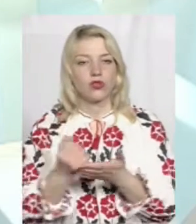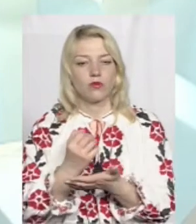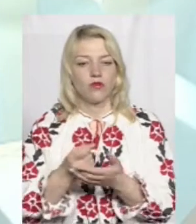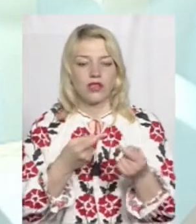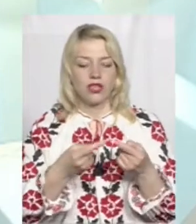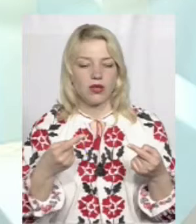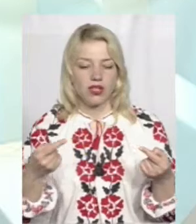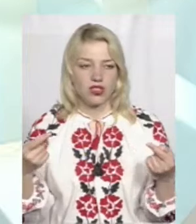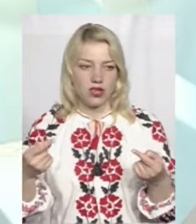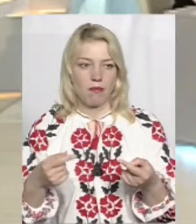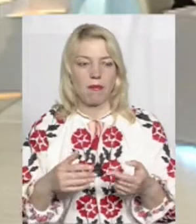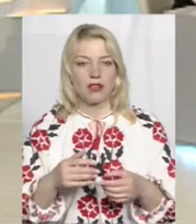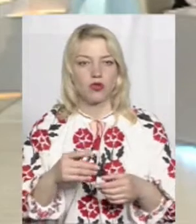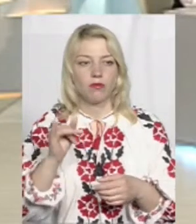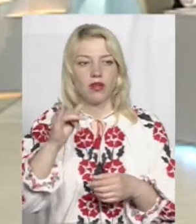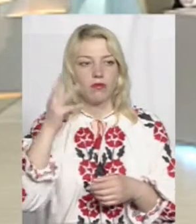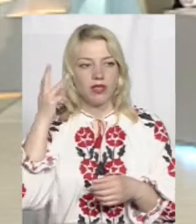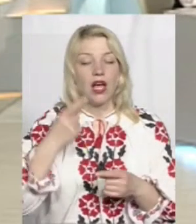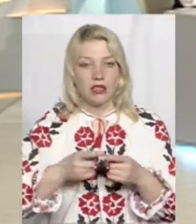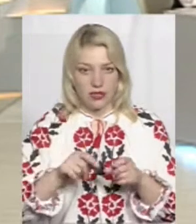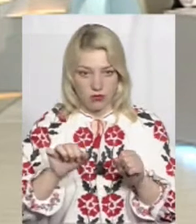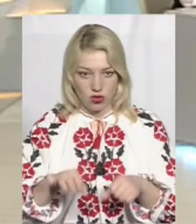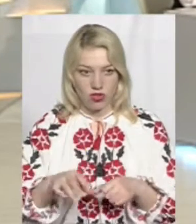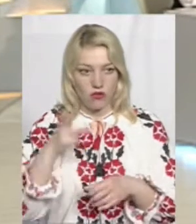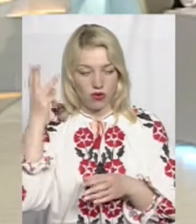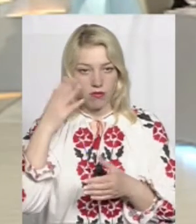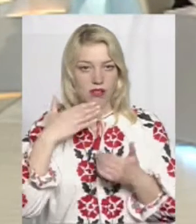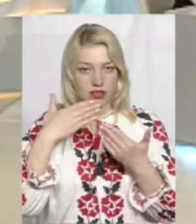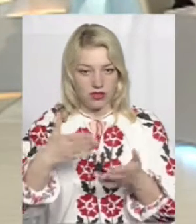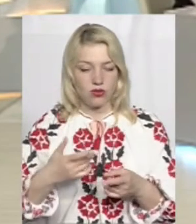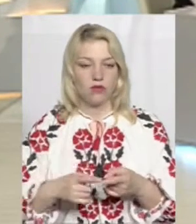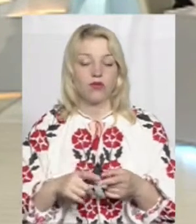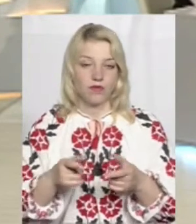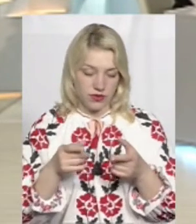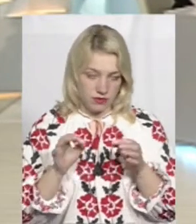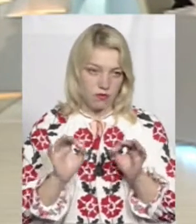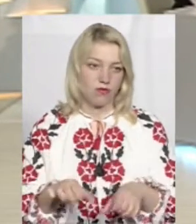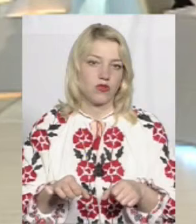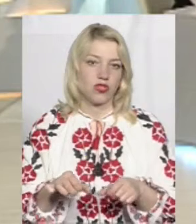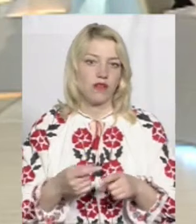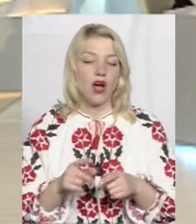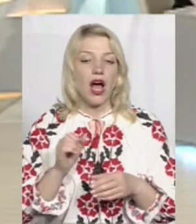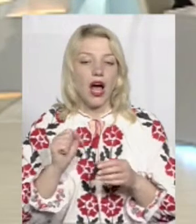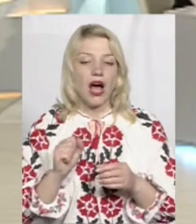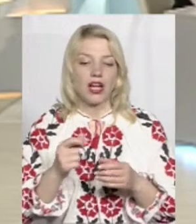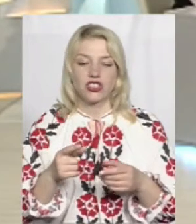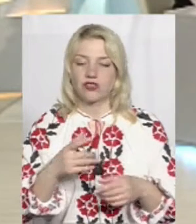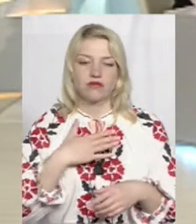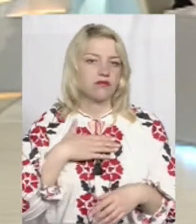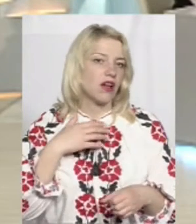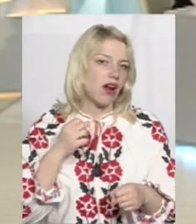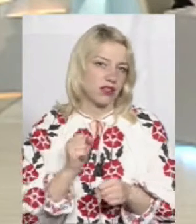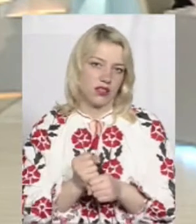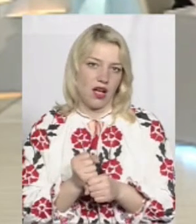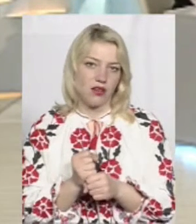іншими методами. Вони можливі в Хмельницькому такі методи? Звісно, чому ж ні. Через те, ну, аж настільки радикально,